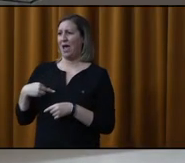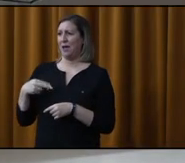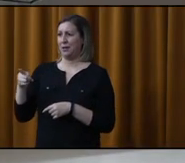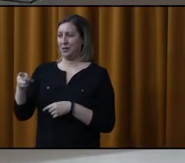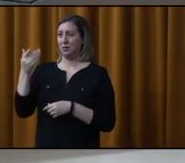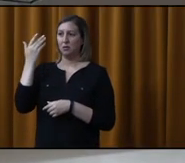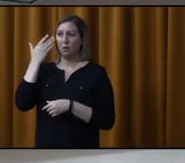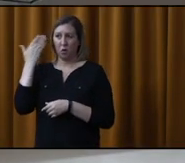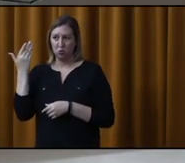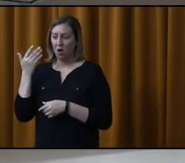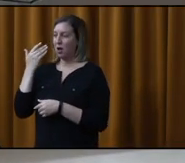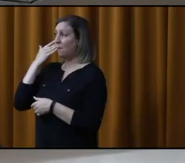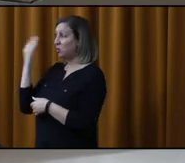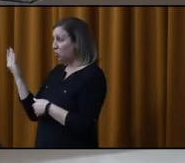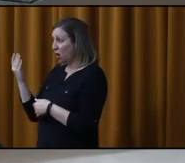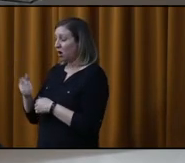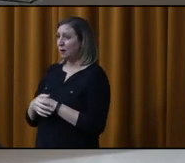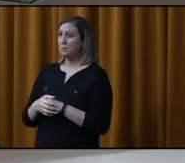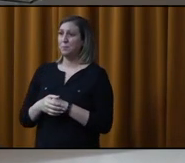Bonsoir. Bonsoir.